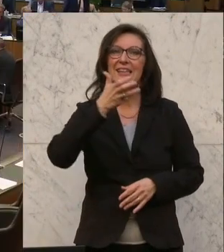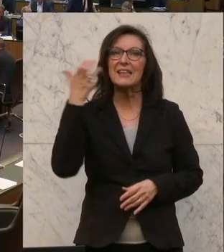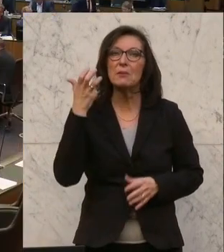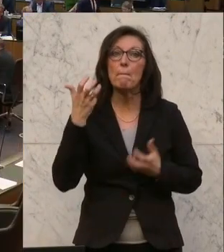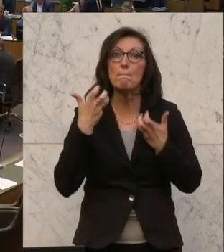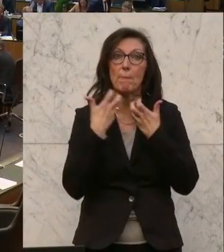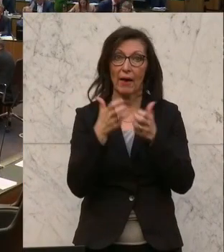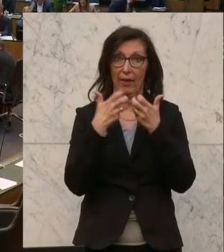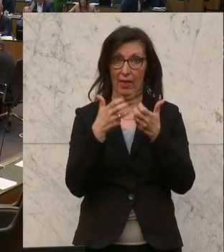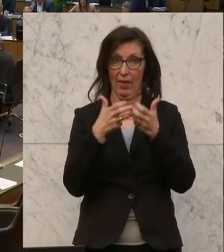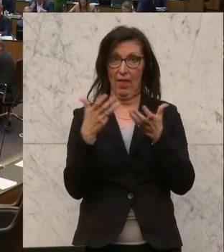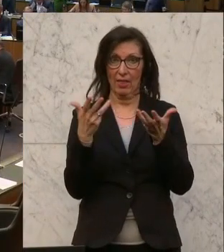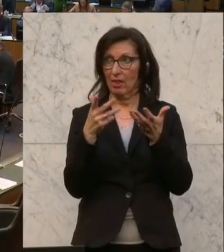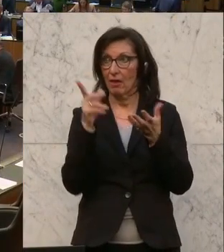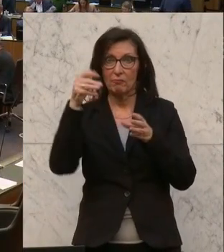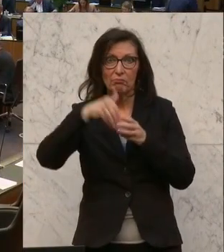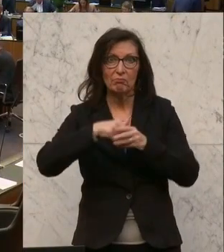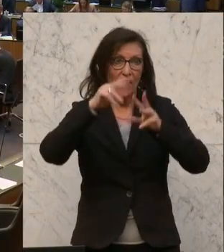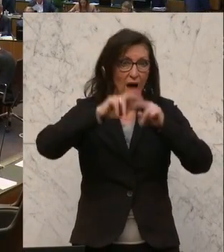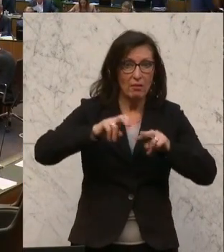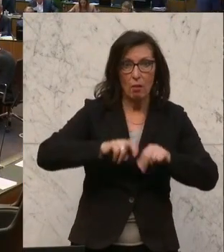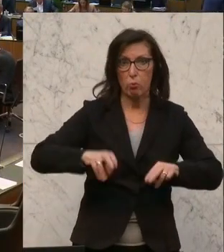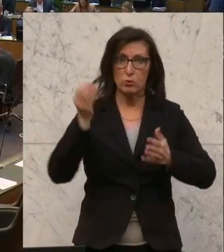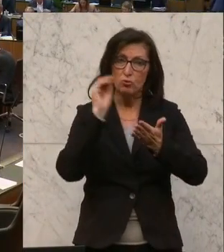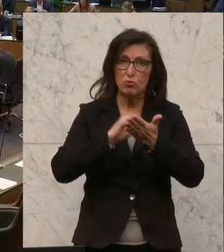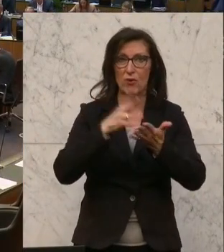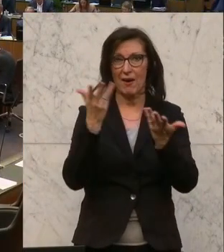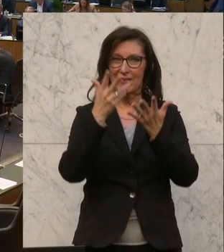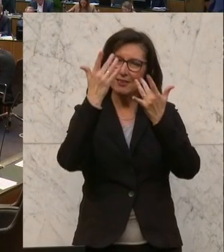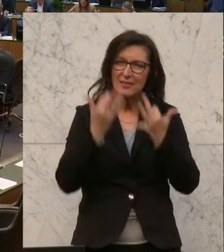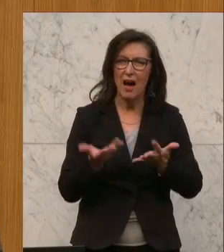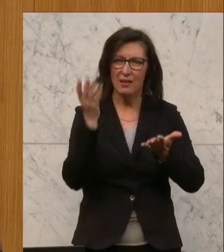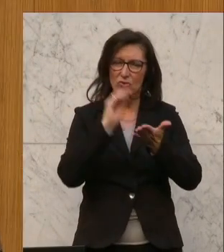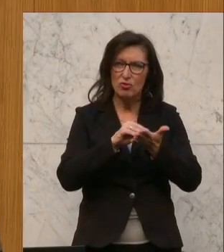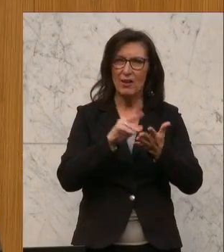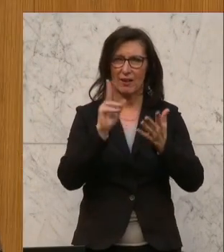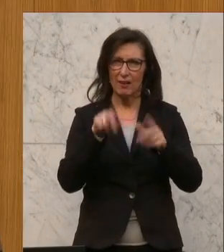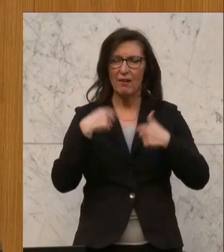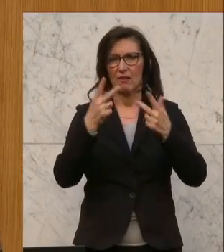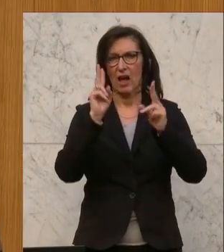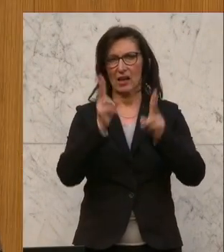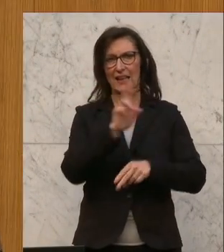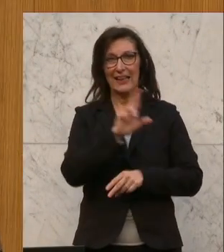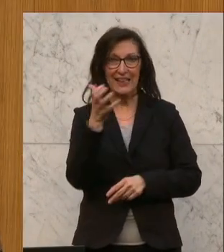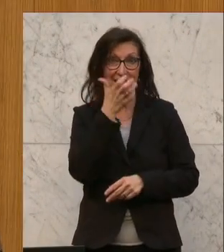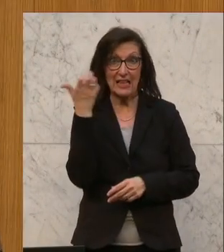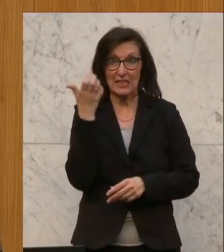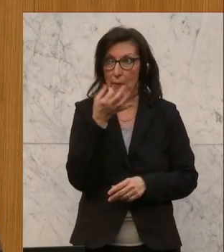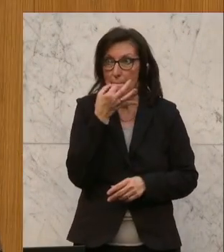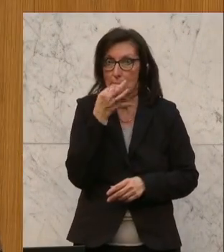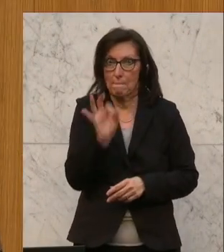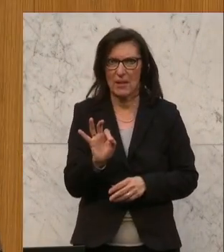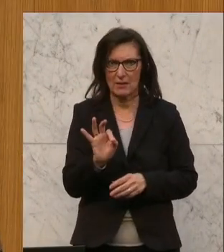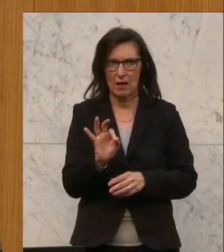der hier die notwendigen Analysen, Daten und Fakten liefern muss, damit wir gemeinsam den Rechtsextremismus bei seinen Wurzeln packen und